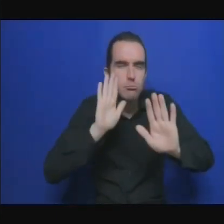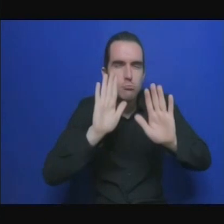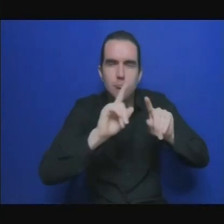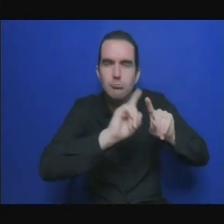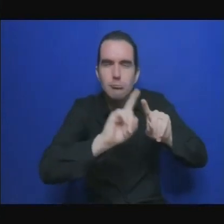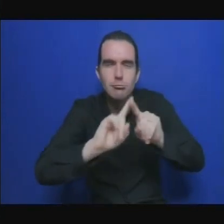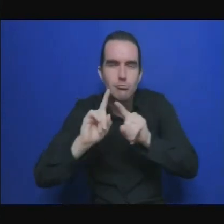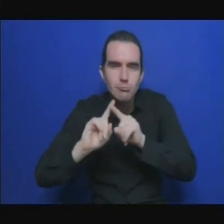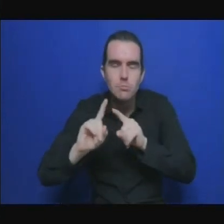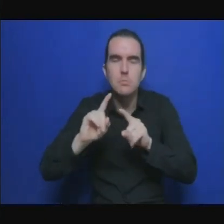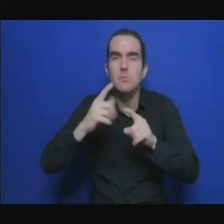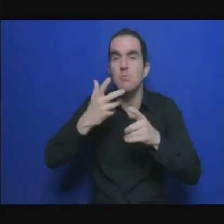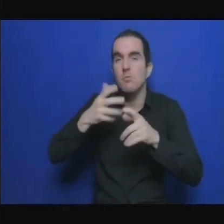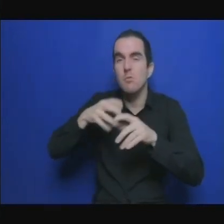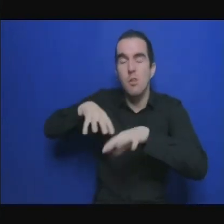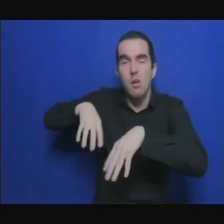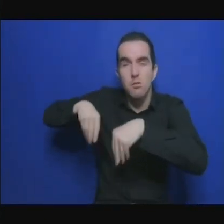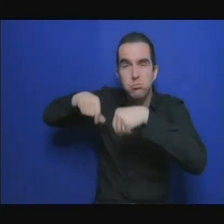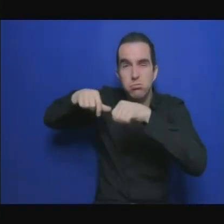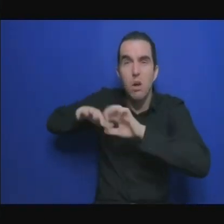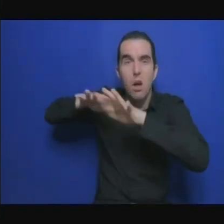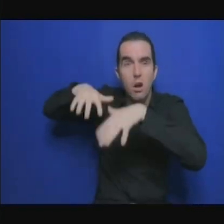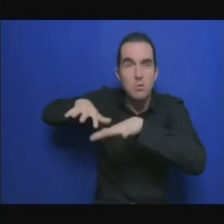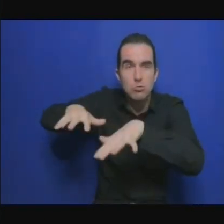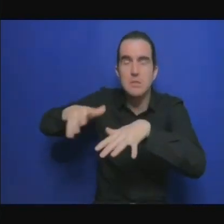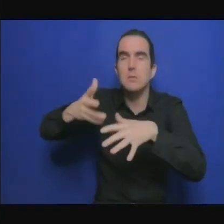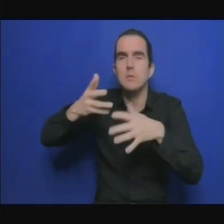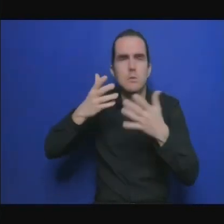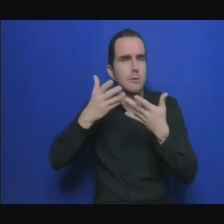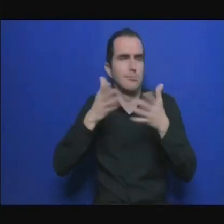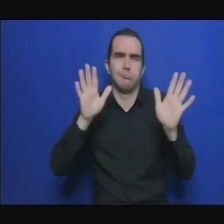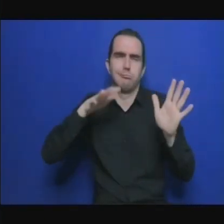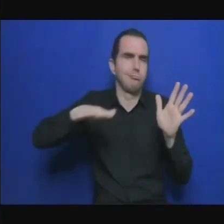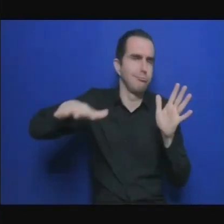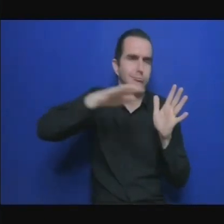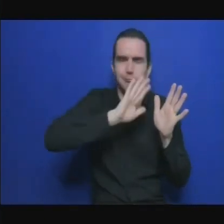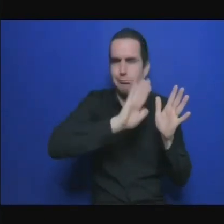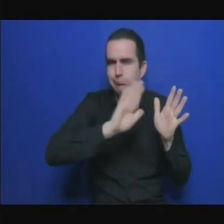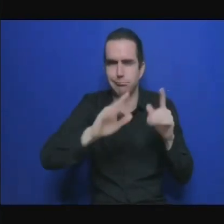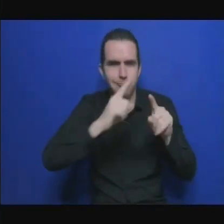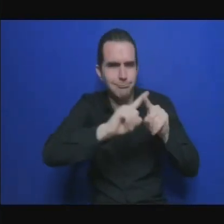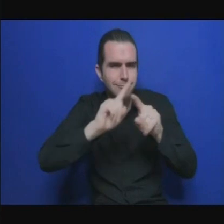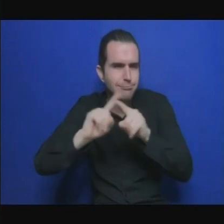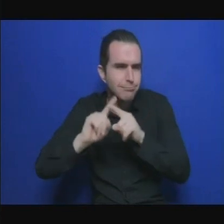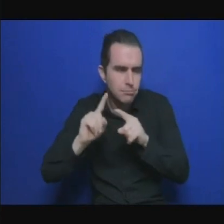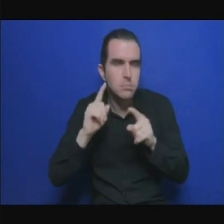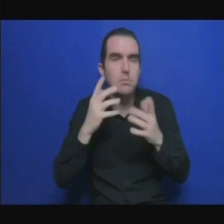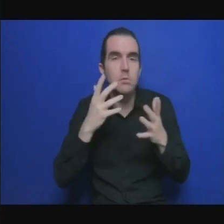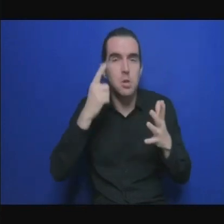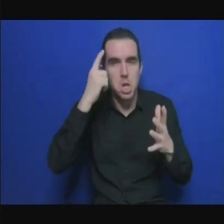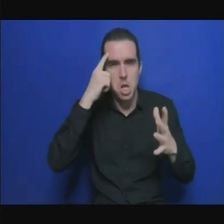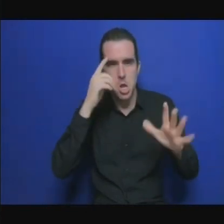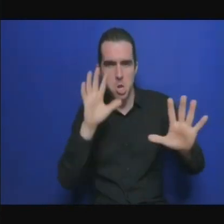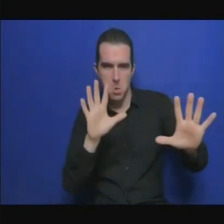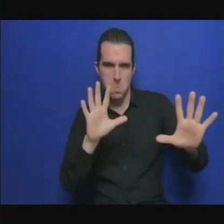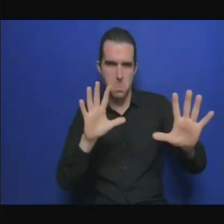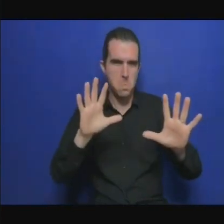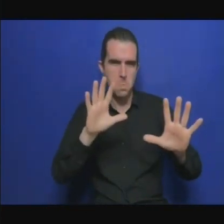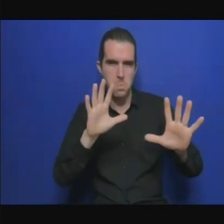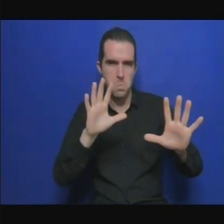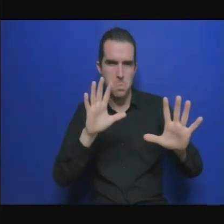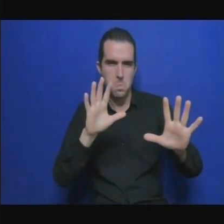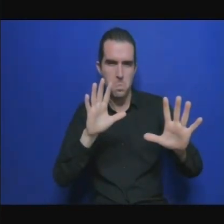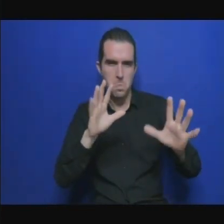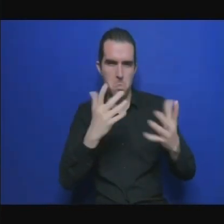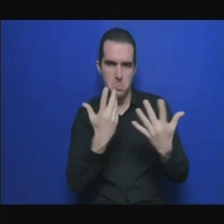vérifiés et voilà comment on en arrive avec ces chiffres c'est pas quelque chose qui est fait au hasard bien évidemment il faut ce qu'on appelle des situations de